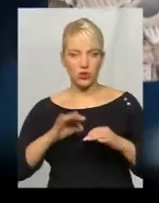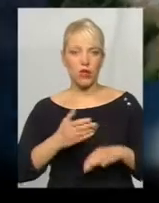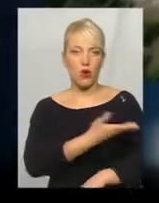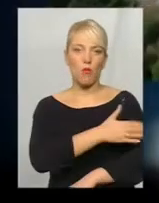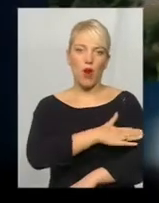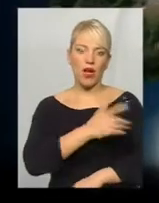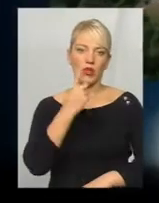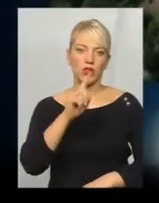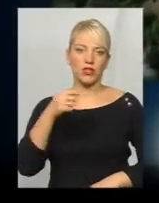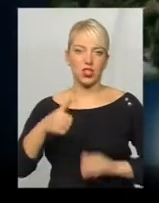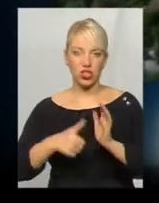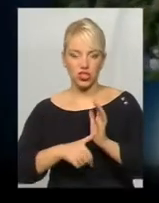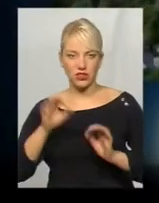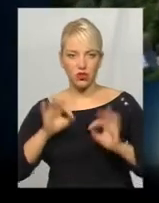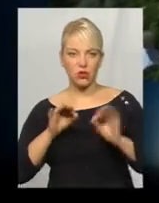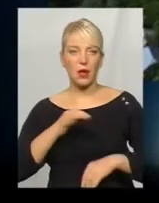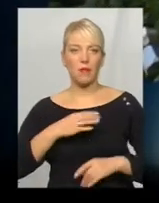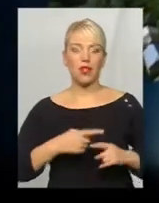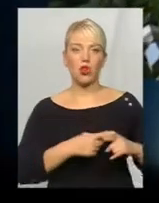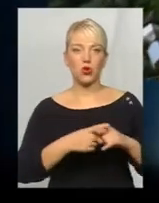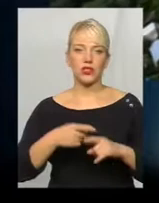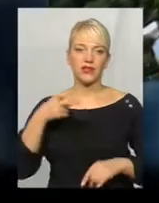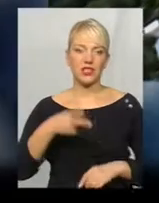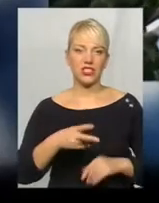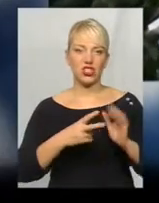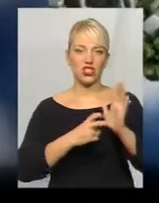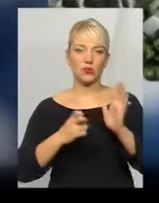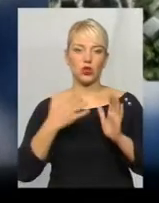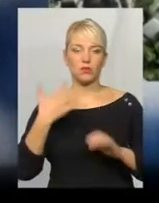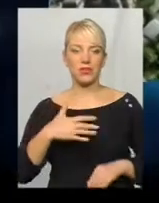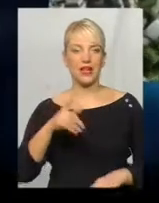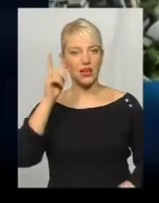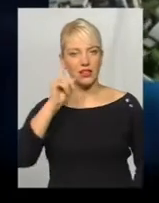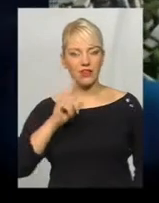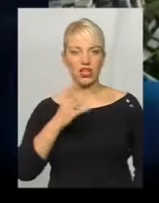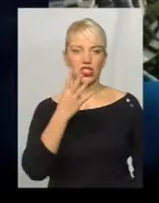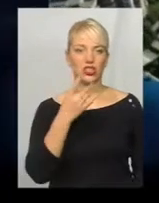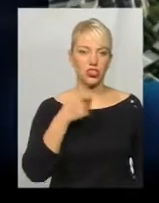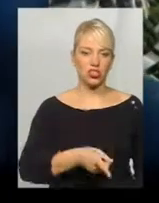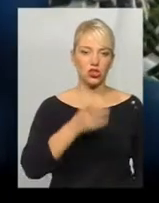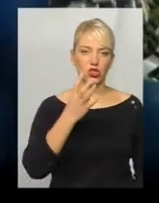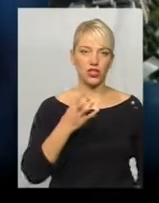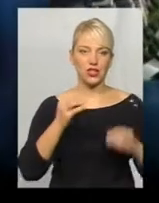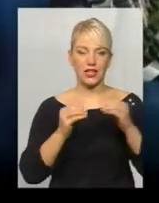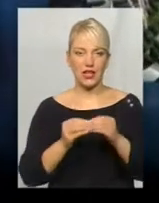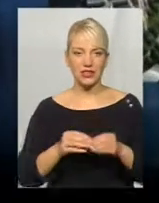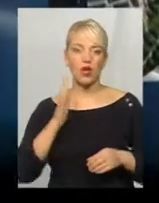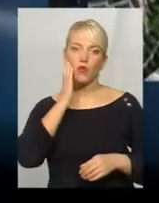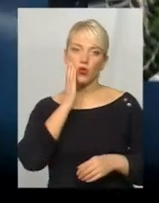1,6%, білорусів – 2,750, євреїв – 1,410, молдаван – 1